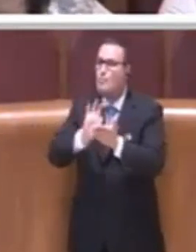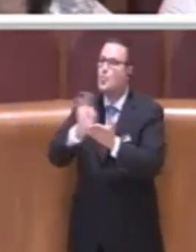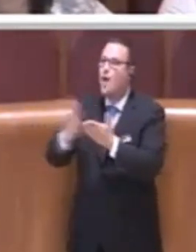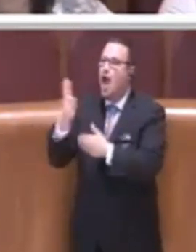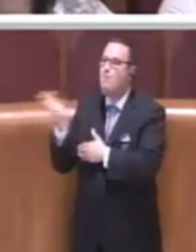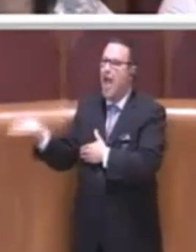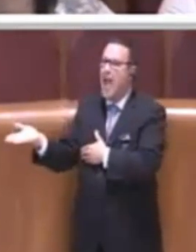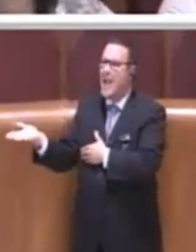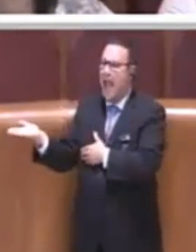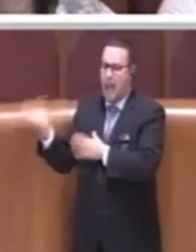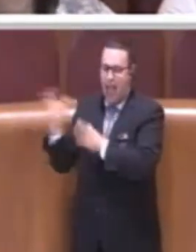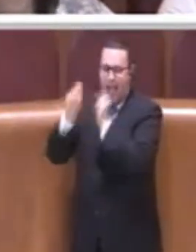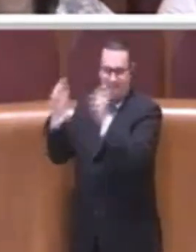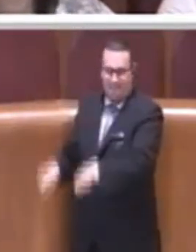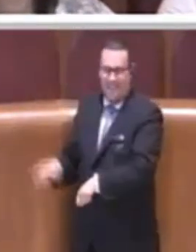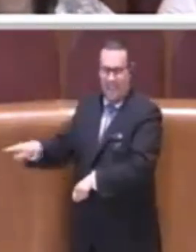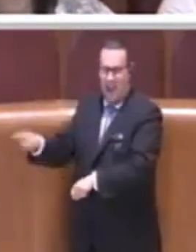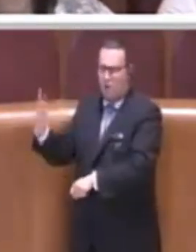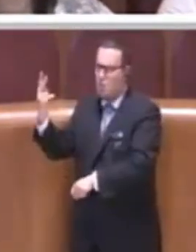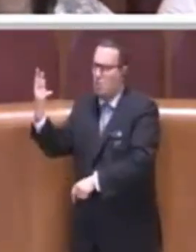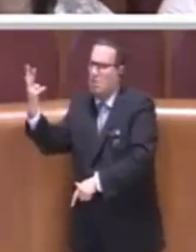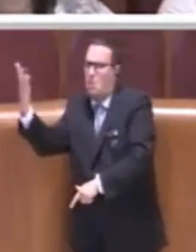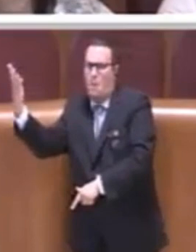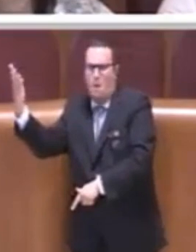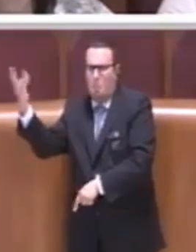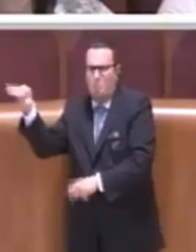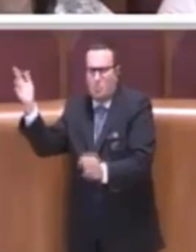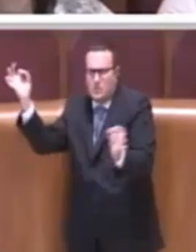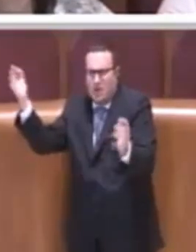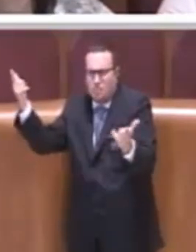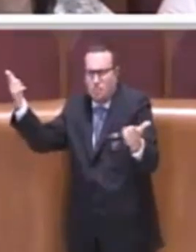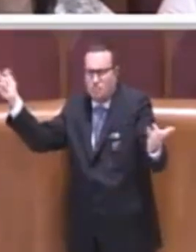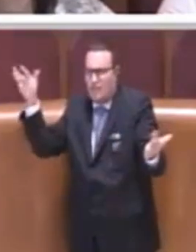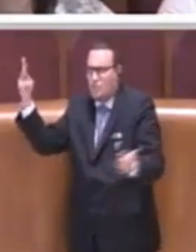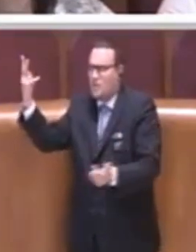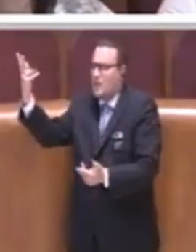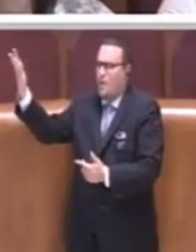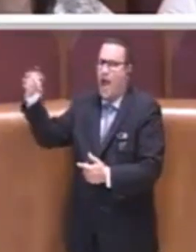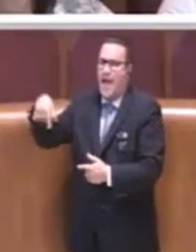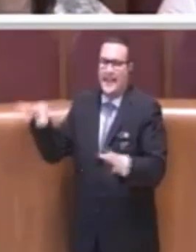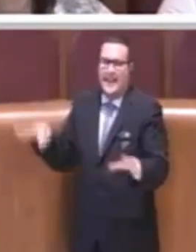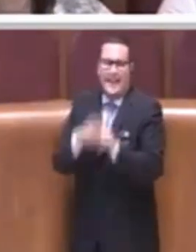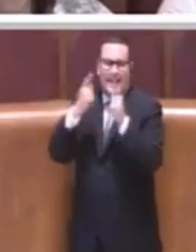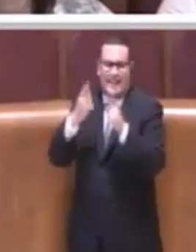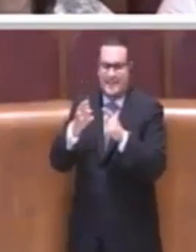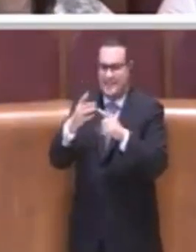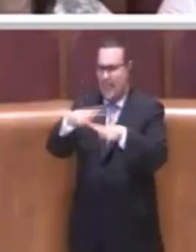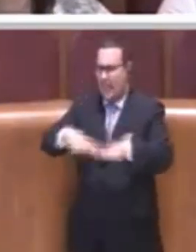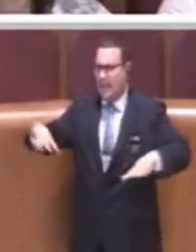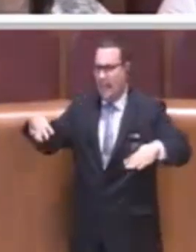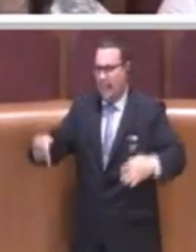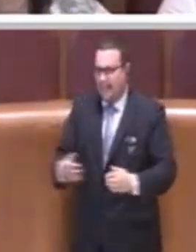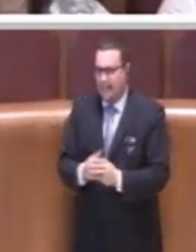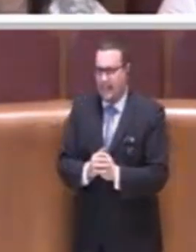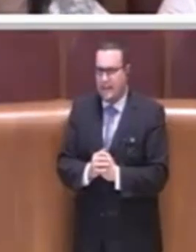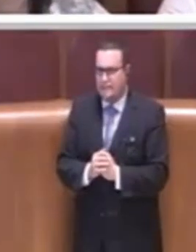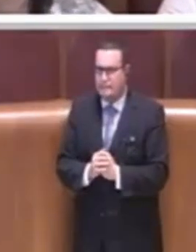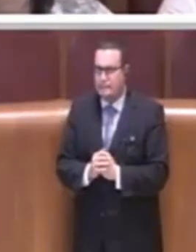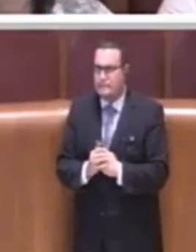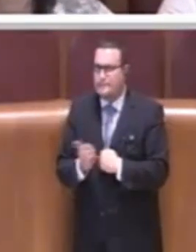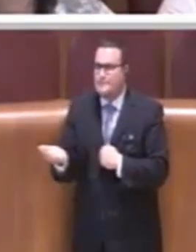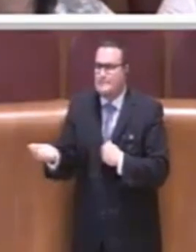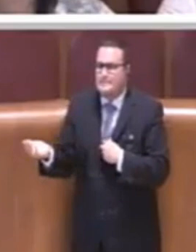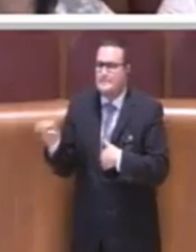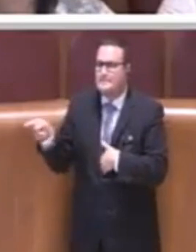perché nessun'altra scuola, o due, tre o quattro, non lo so perché ora si sta entrando in rete, hanno progetti che